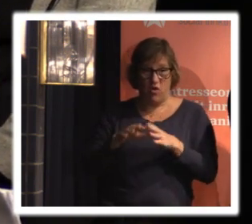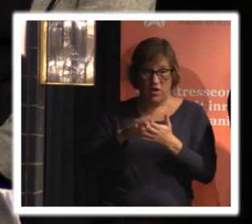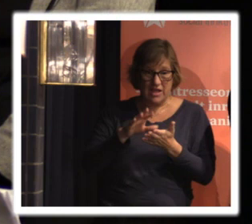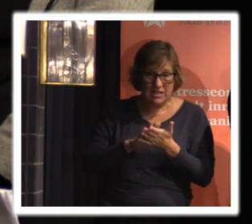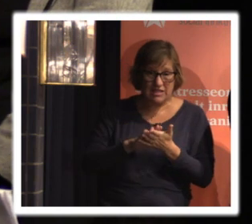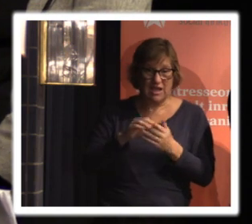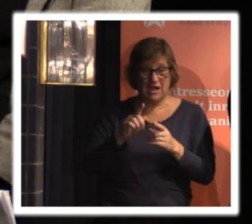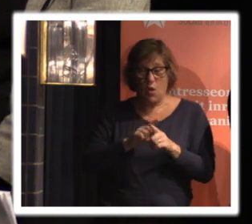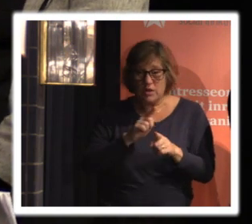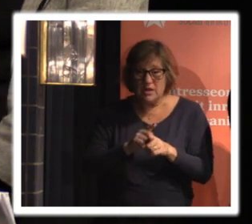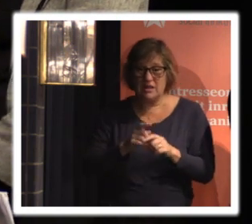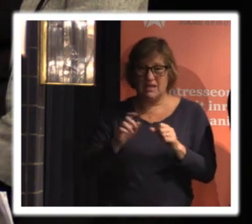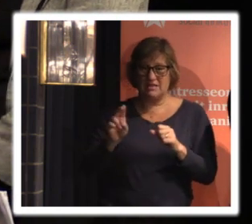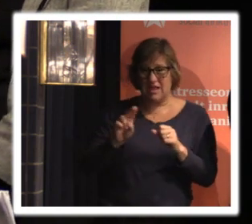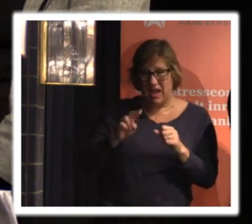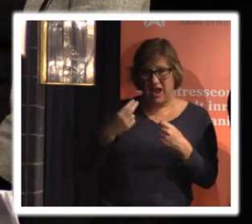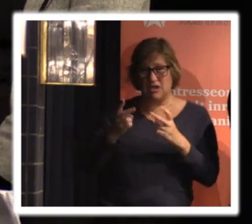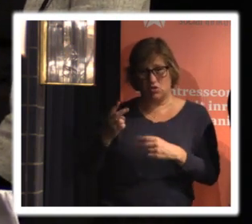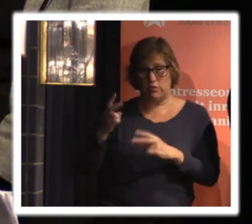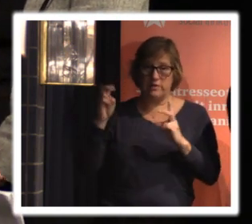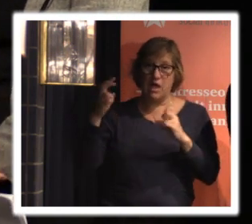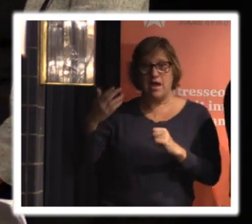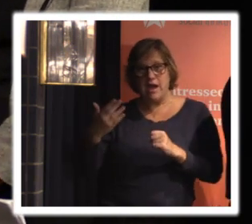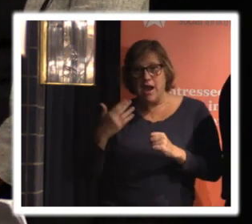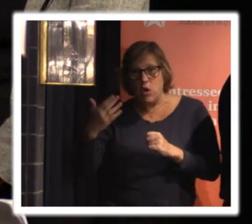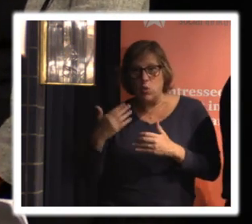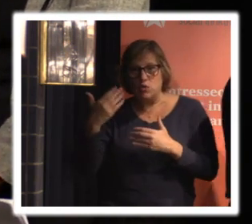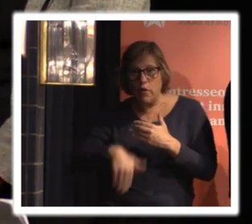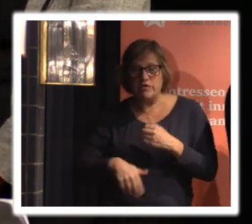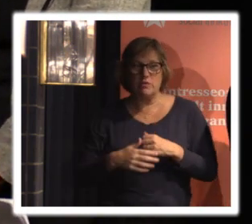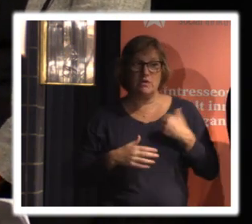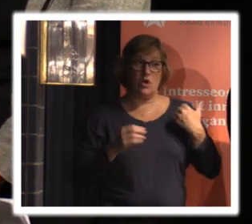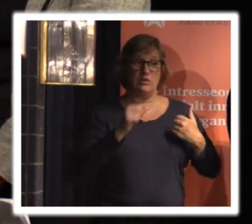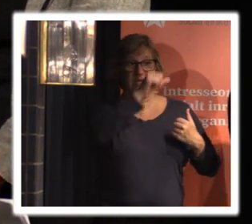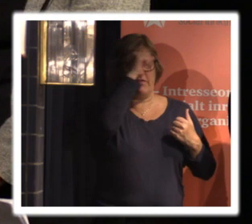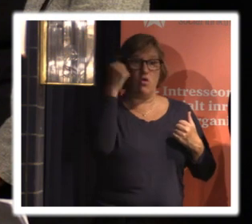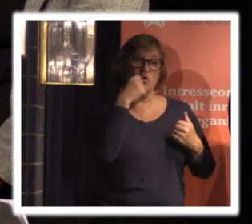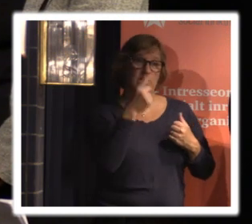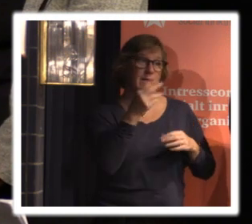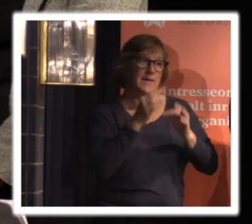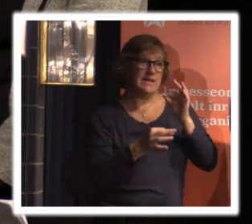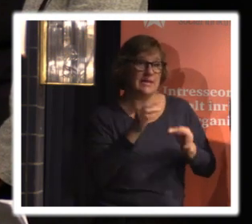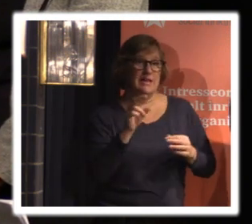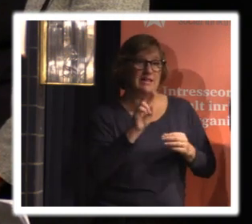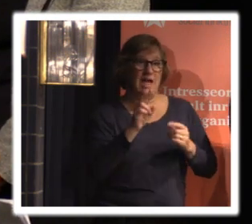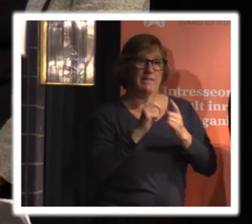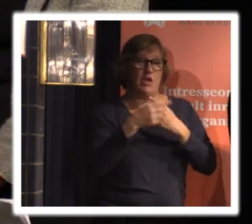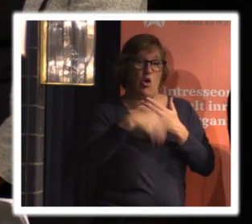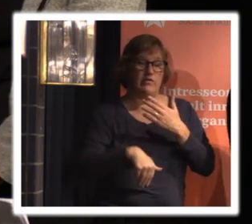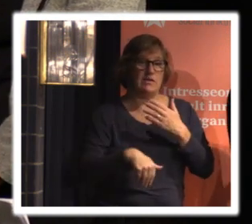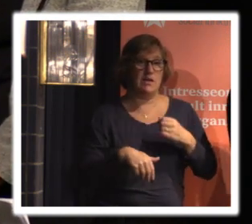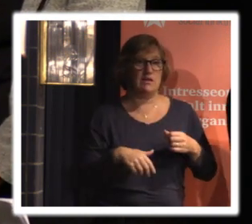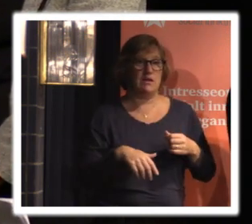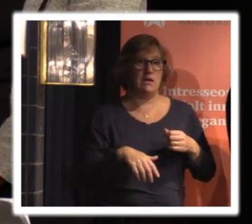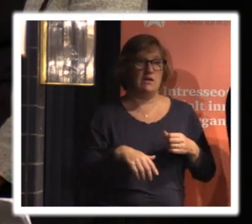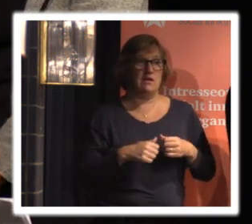liksom när en sån relation är avslutad ja alltså det är svårt att säga exakt när den är avslutad och jag tycker att den här